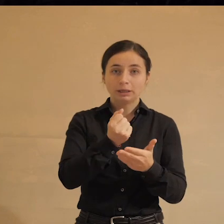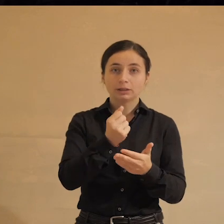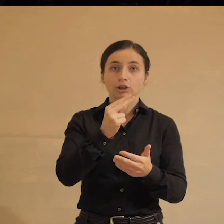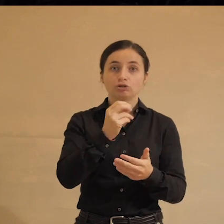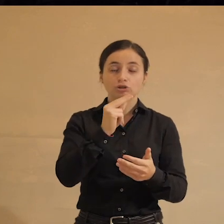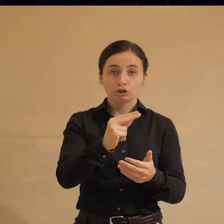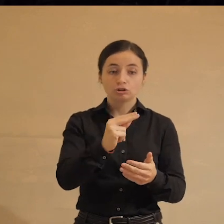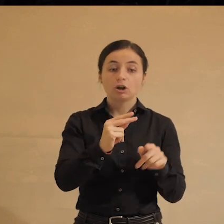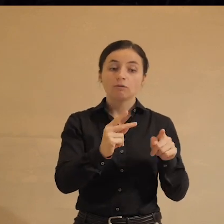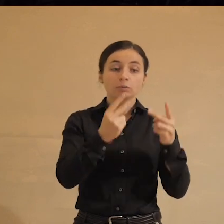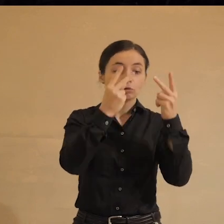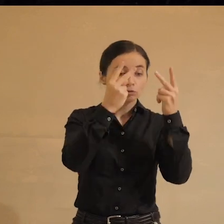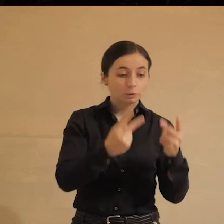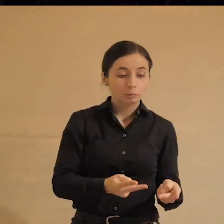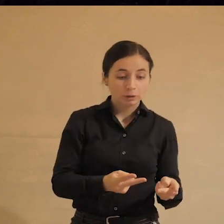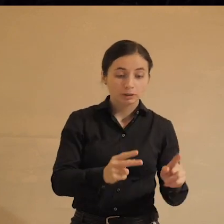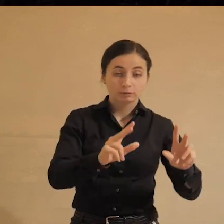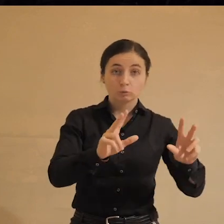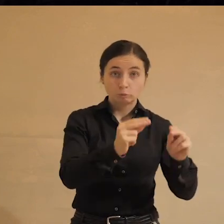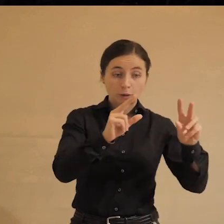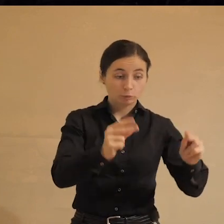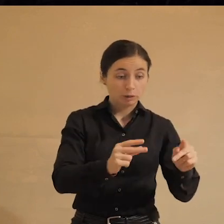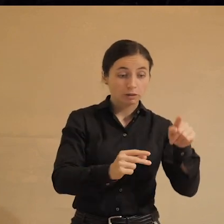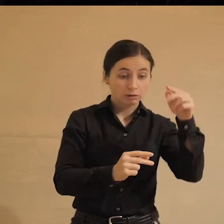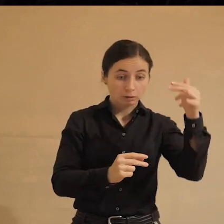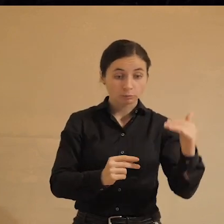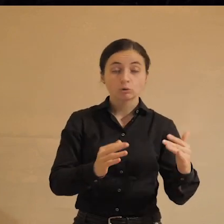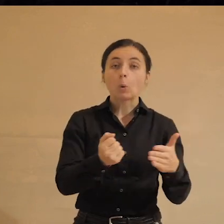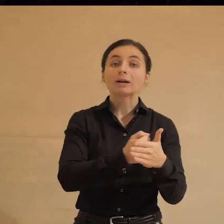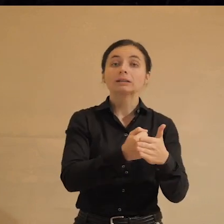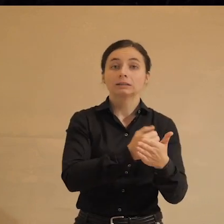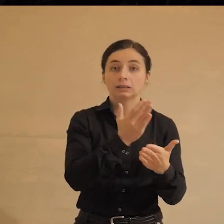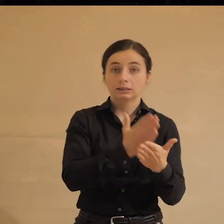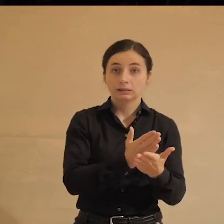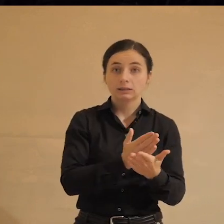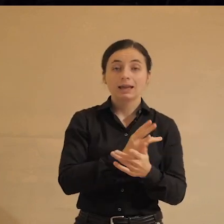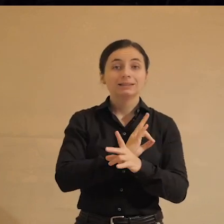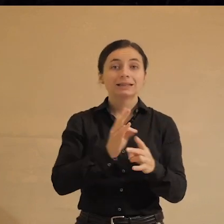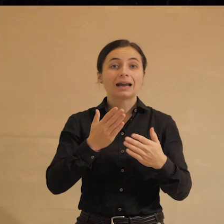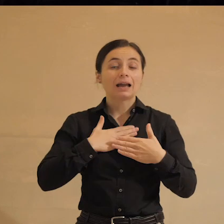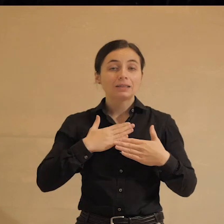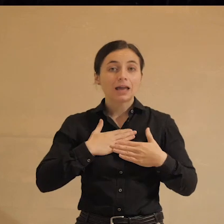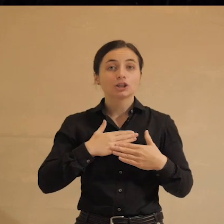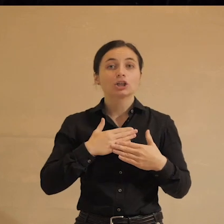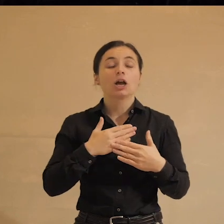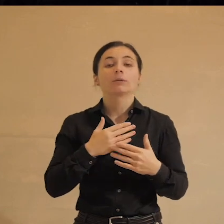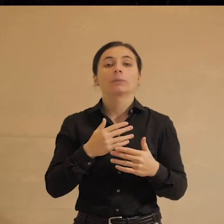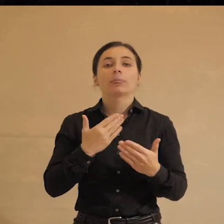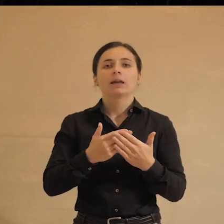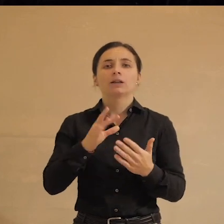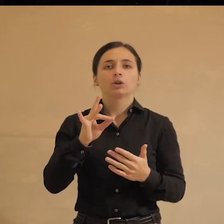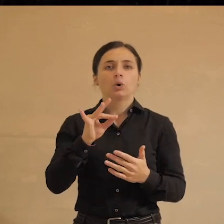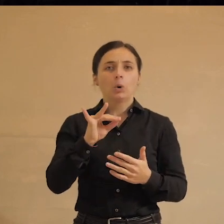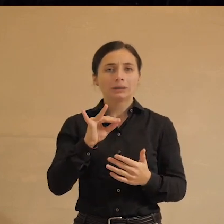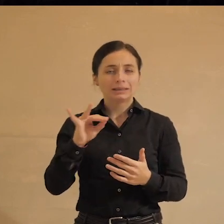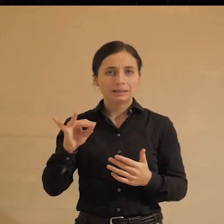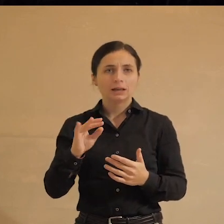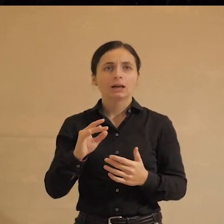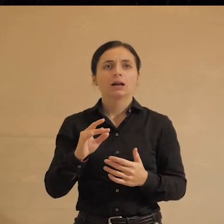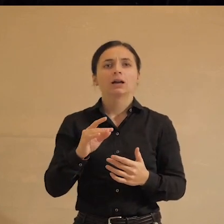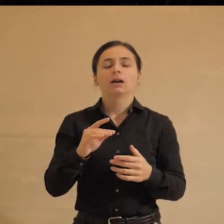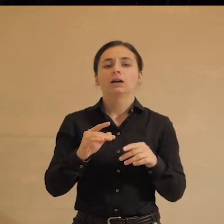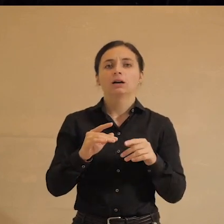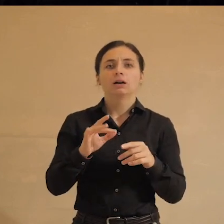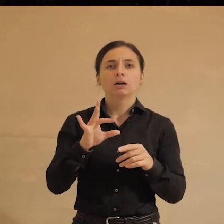Change.org вы можете полюбоваться, сколько там достижений. Никакая наша вот эта отечественная платформа РОИ, Российская общественная